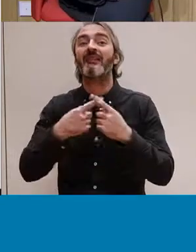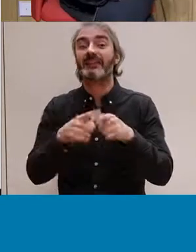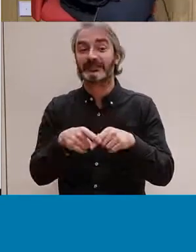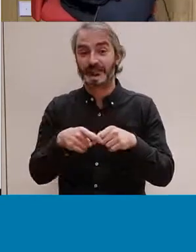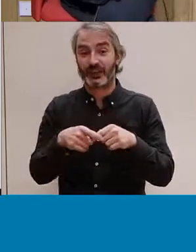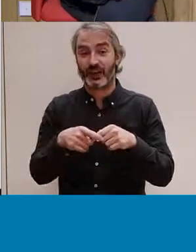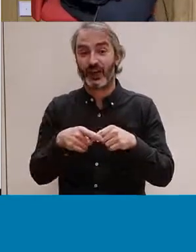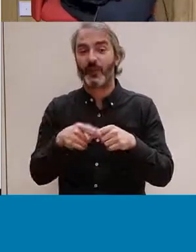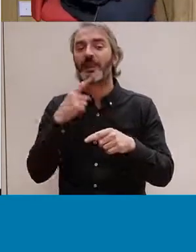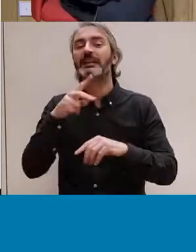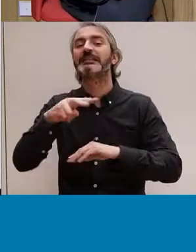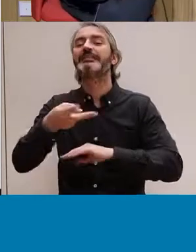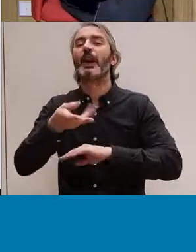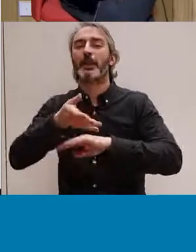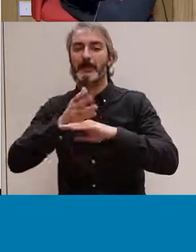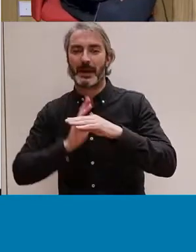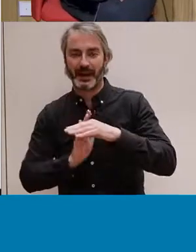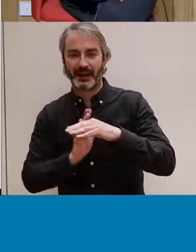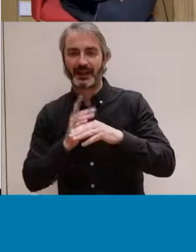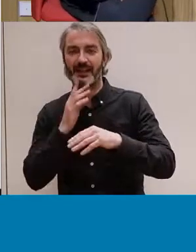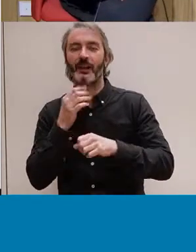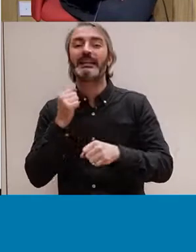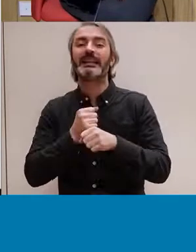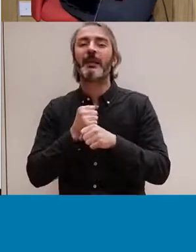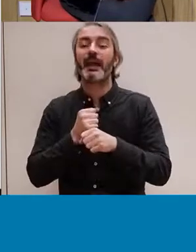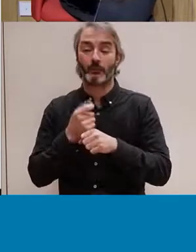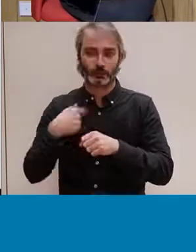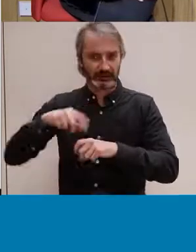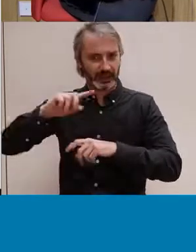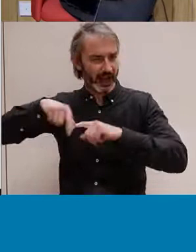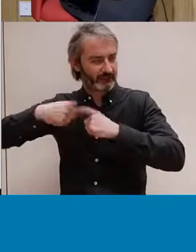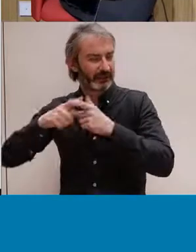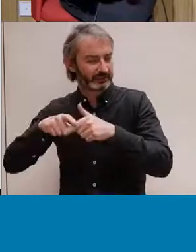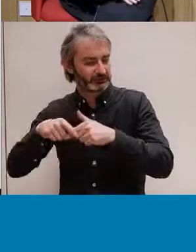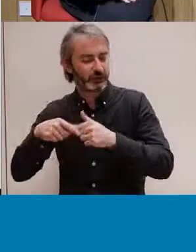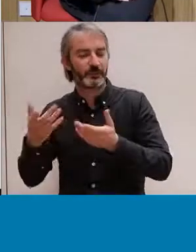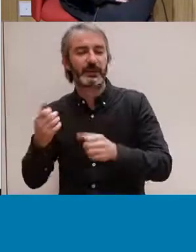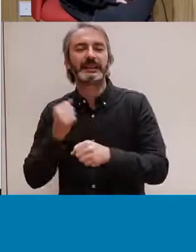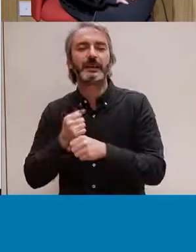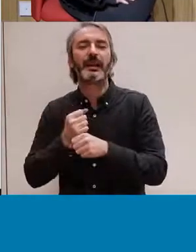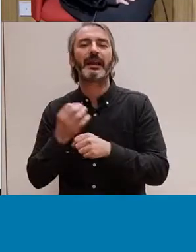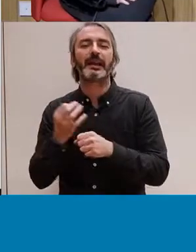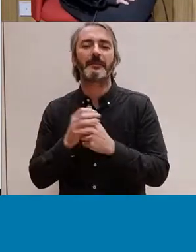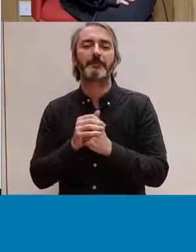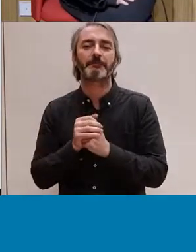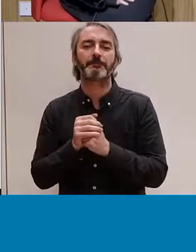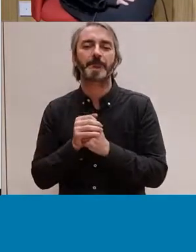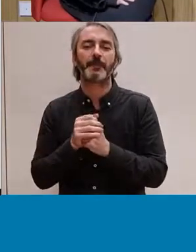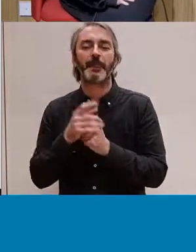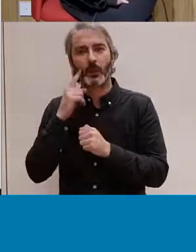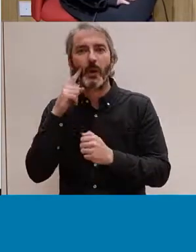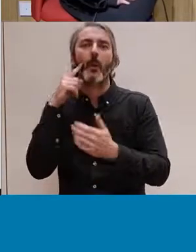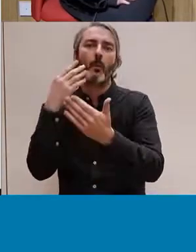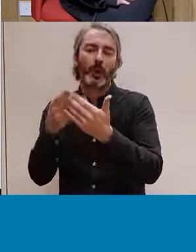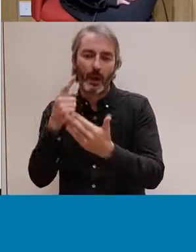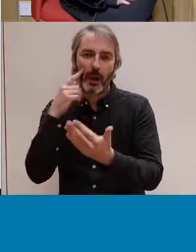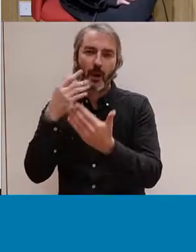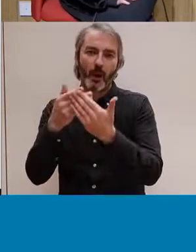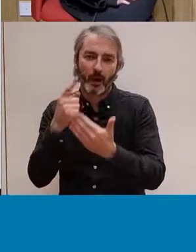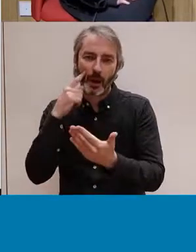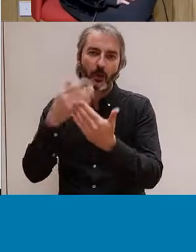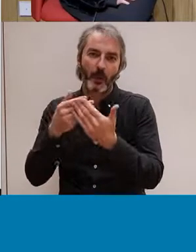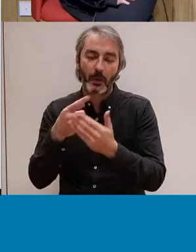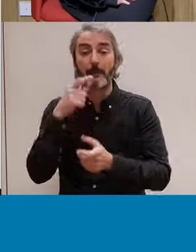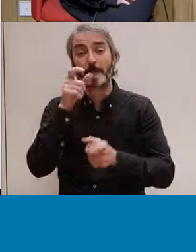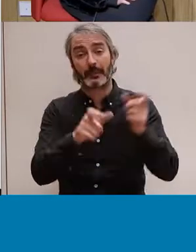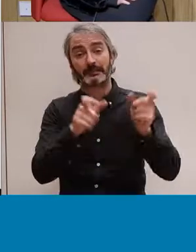segona part, nosaltres en el procés del treball el que vam fer és, vam passar, bé, va dir, fase de testers, gràcies a